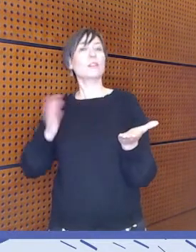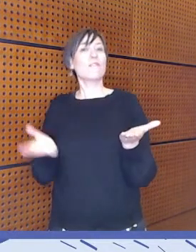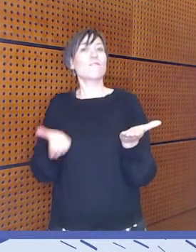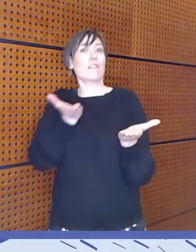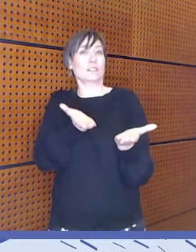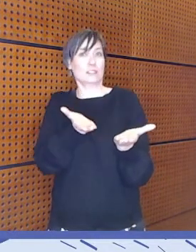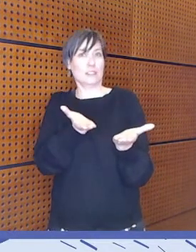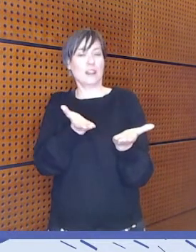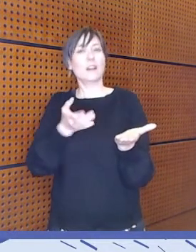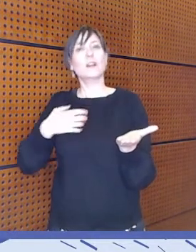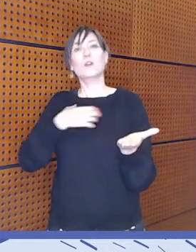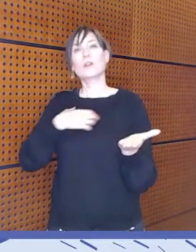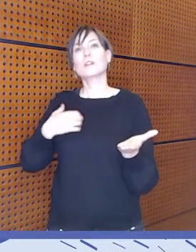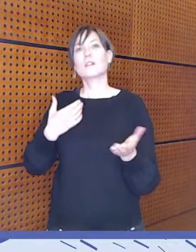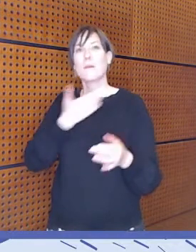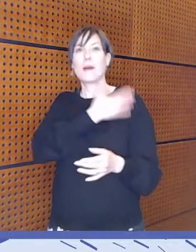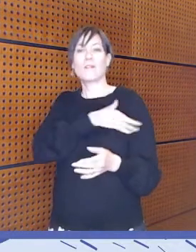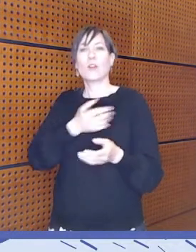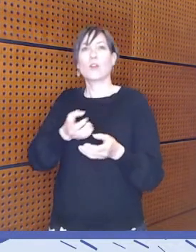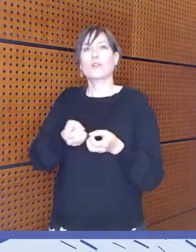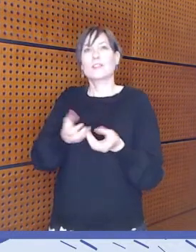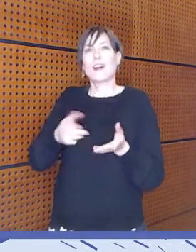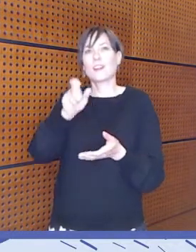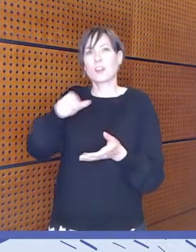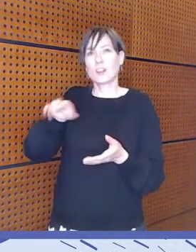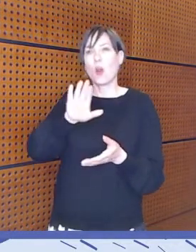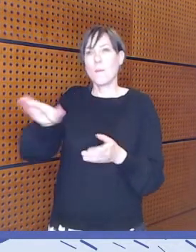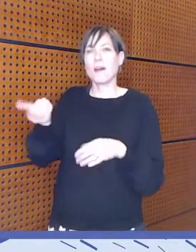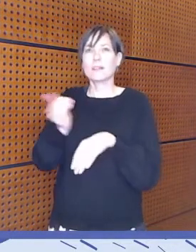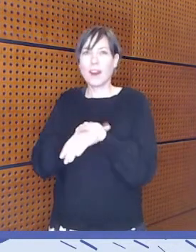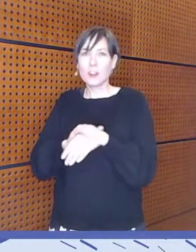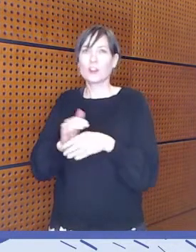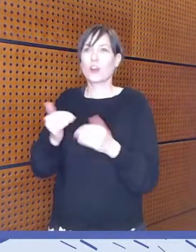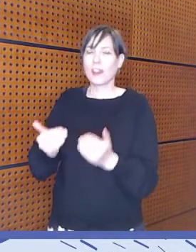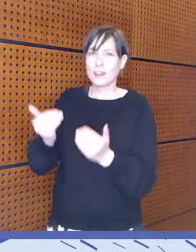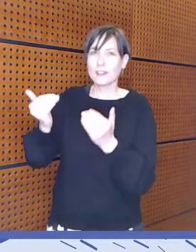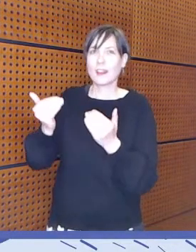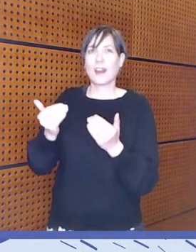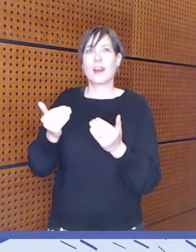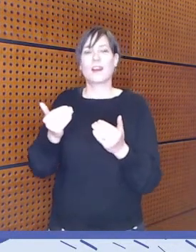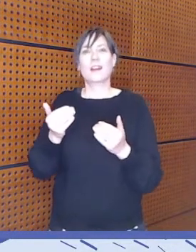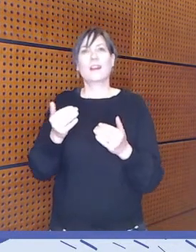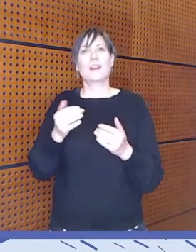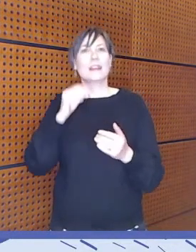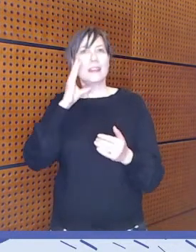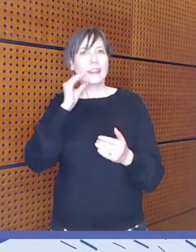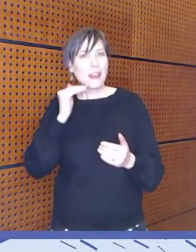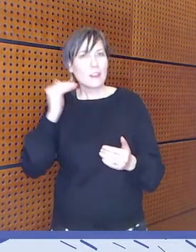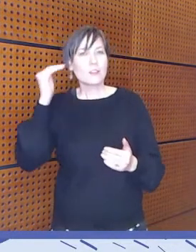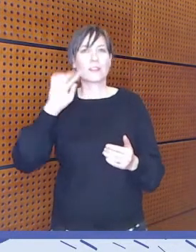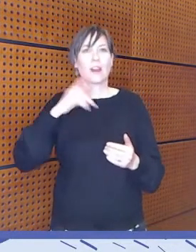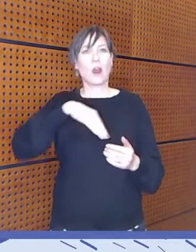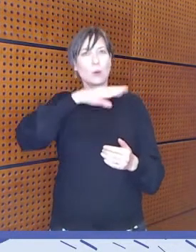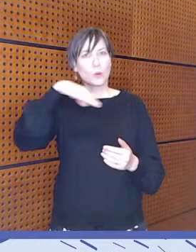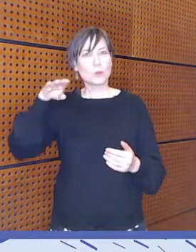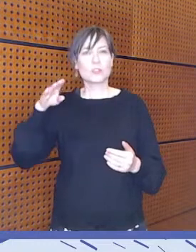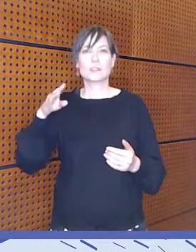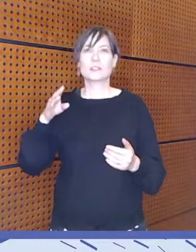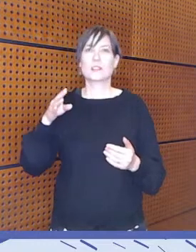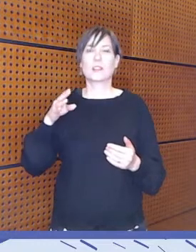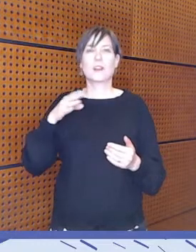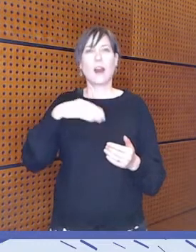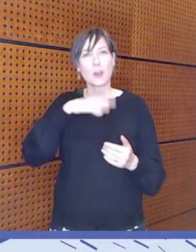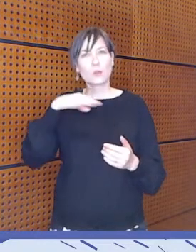palveluntarjoajien omia taitoja tukea ja ohjata sitten ikääntyvien tai aikuisten ja muiden, siis tällaisten